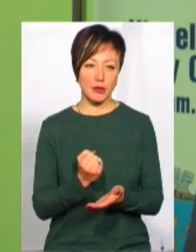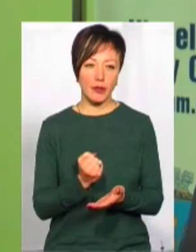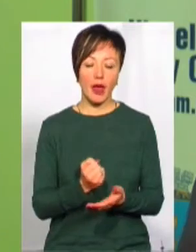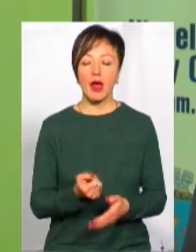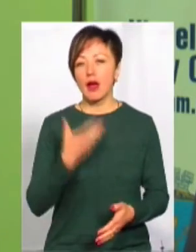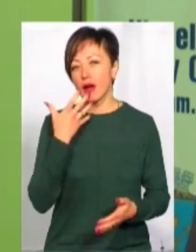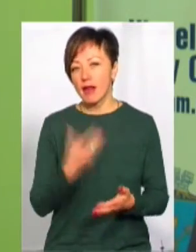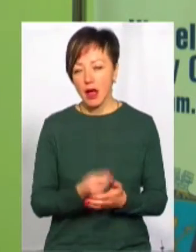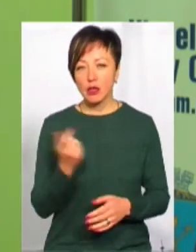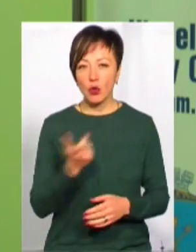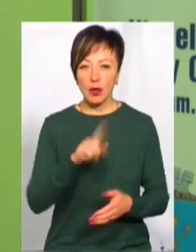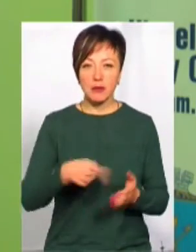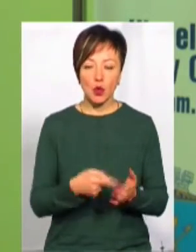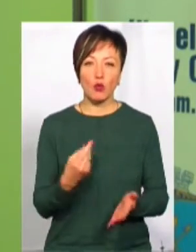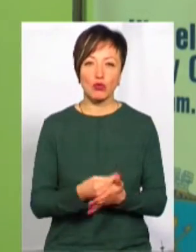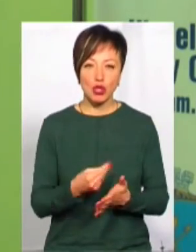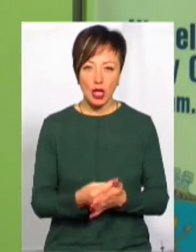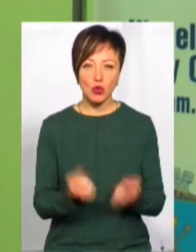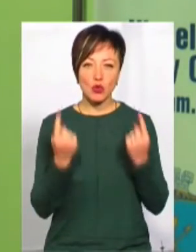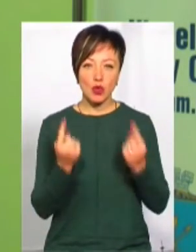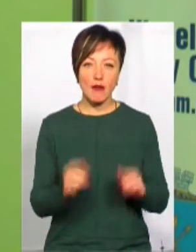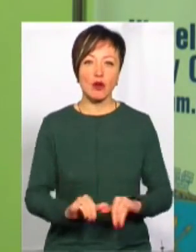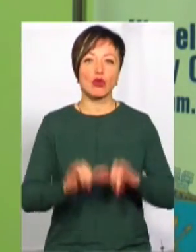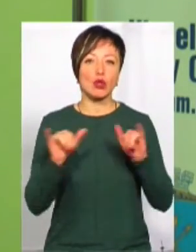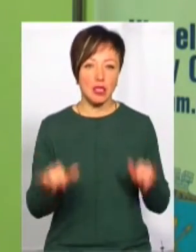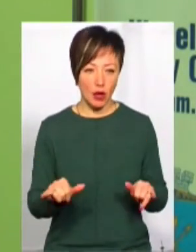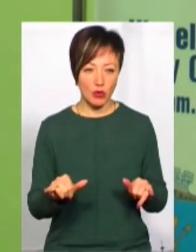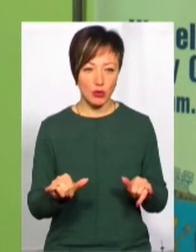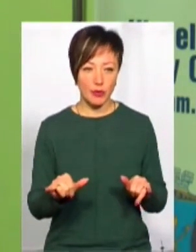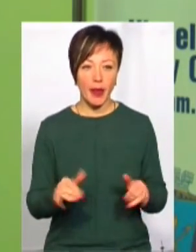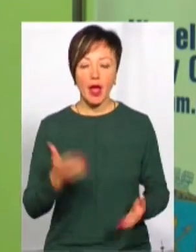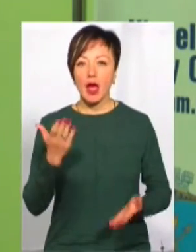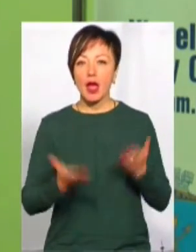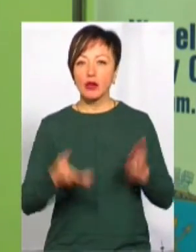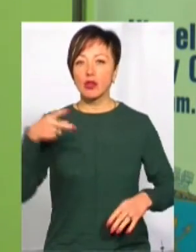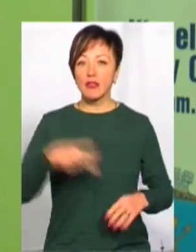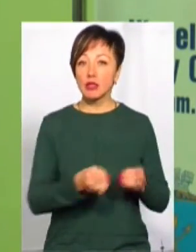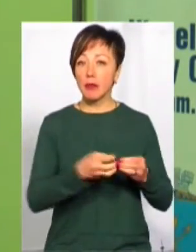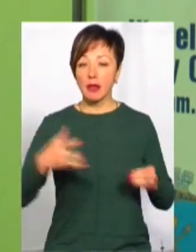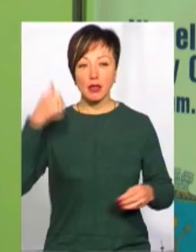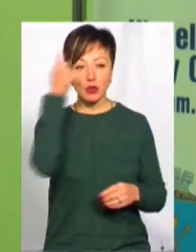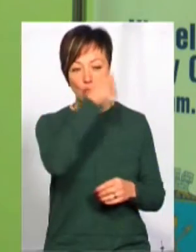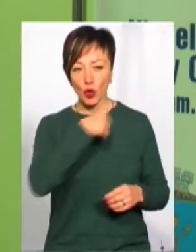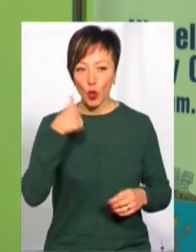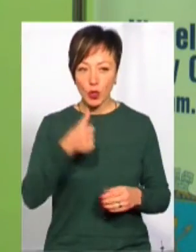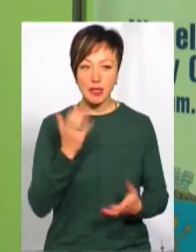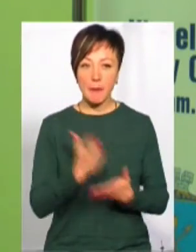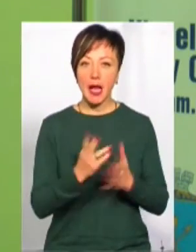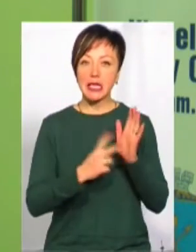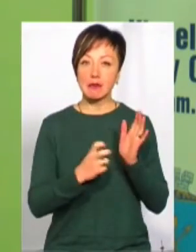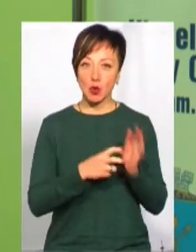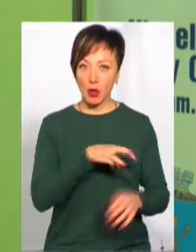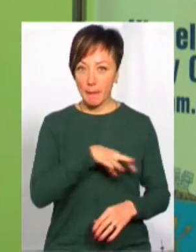Власні доходи міського бюджету суттєво зростають. Якщо ми в 2015 році мали приблизно